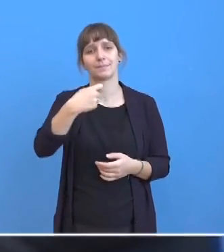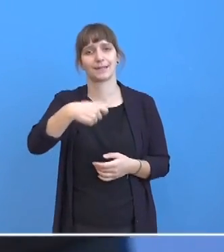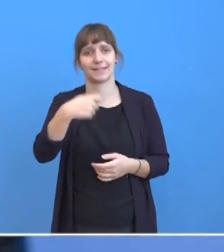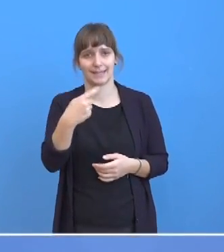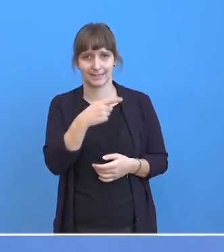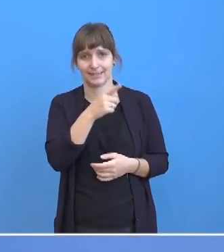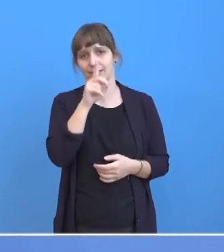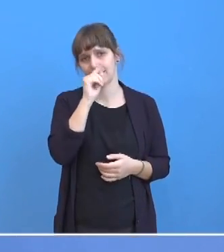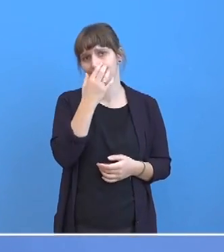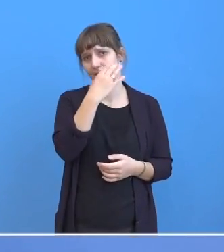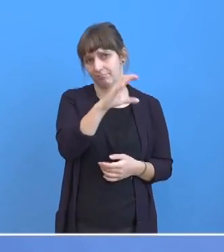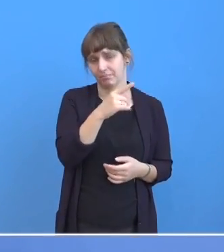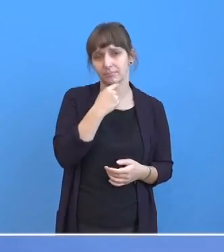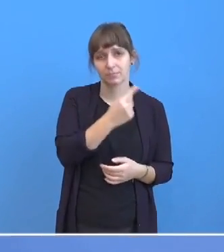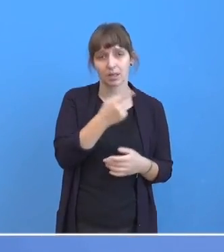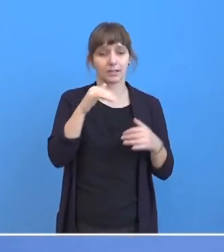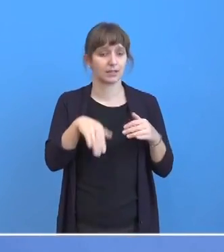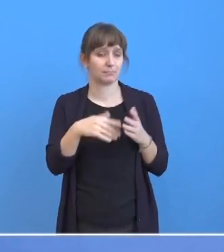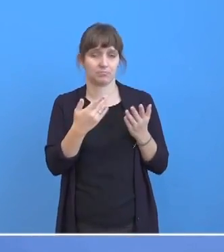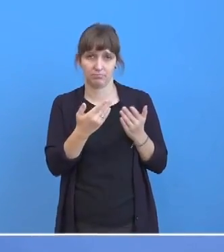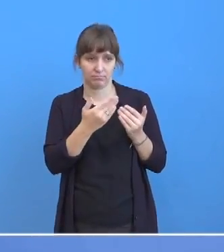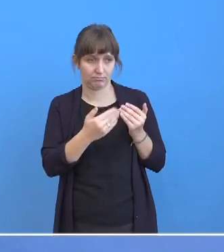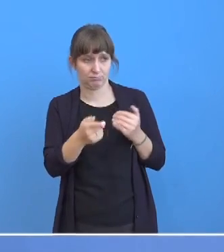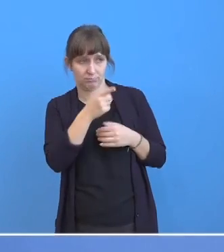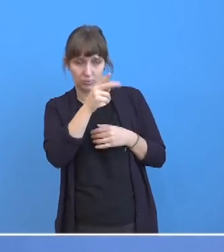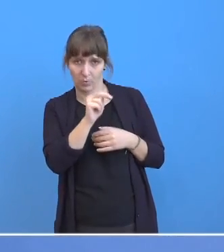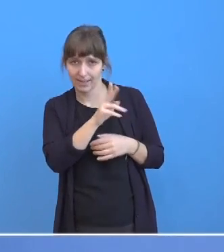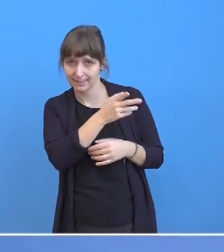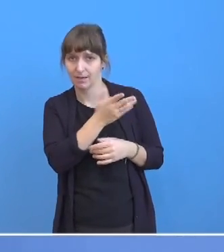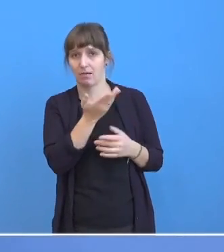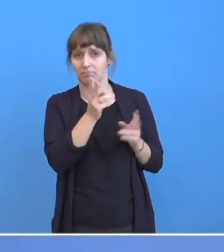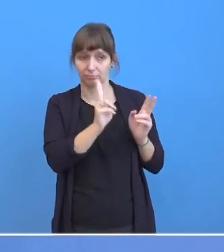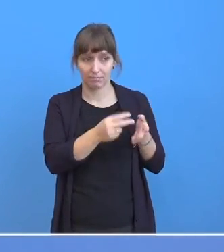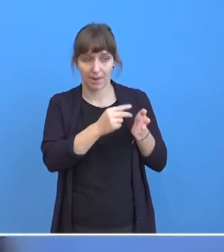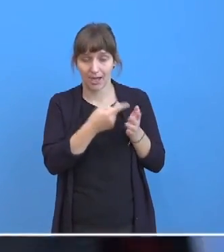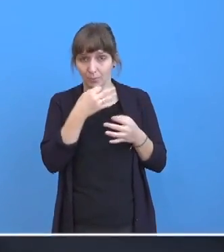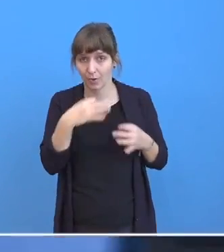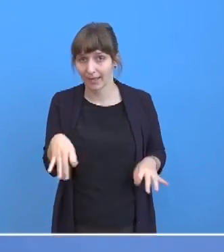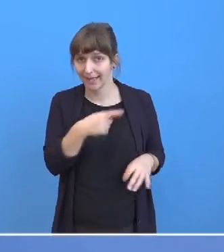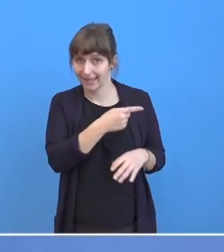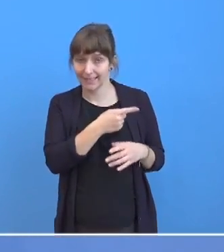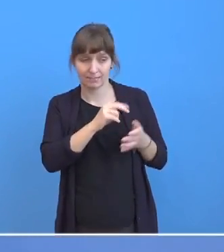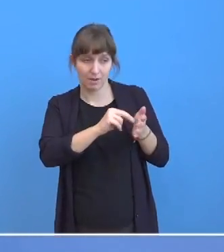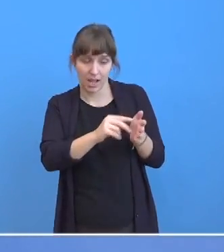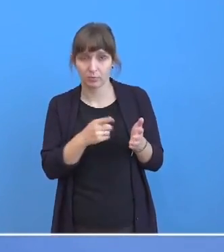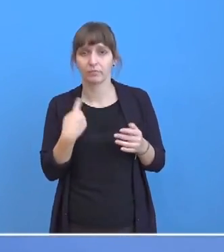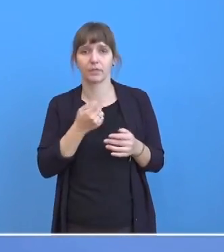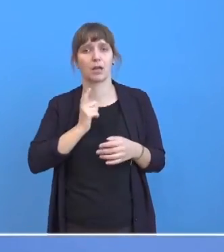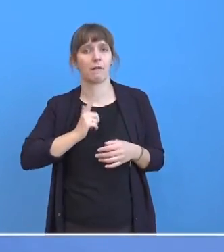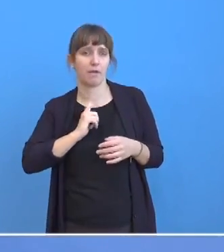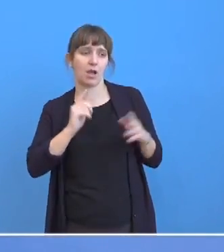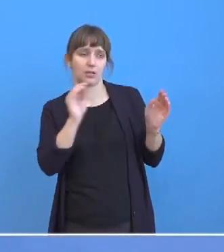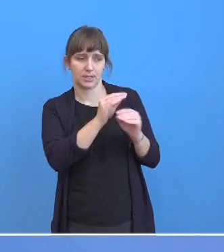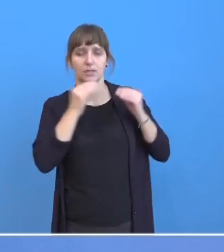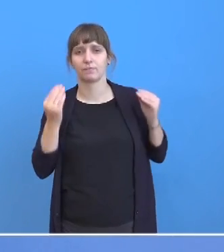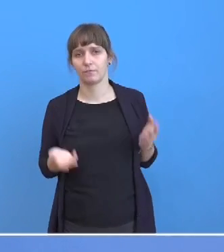Wenn es konkrete Planungseitungen der US-Seite geben sollte, dann würden wir erwarten, dass man die mit uns teilt und